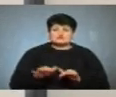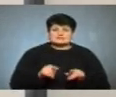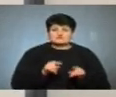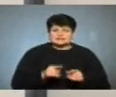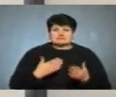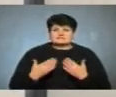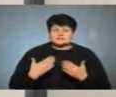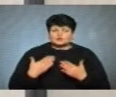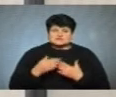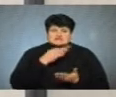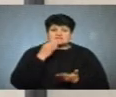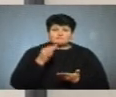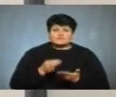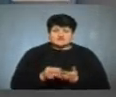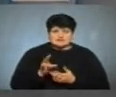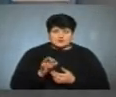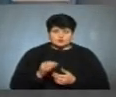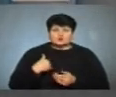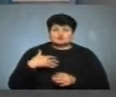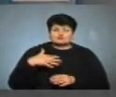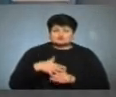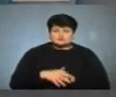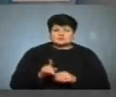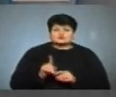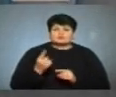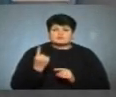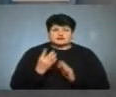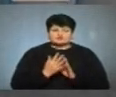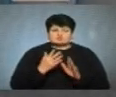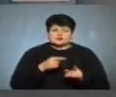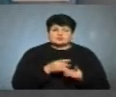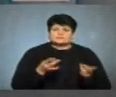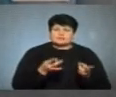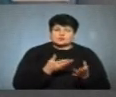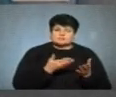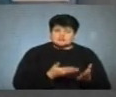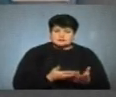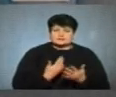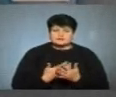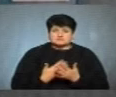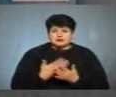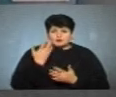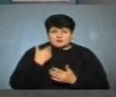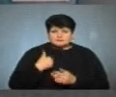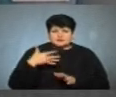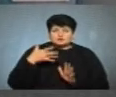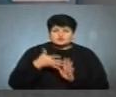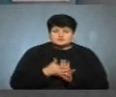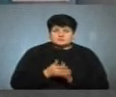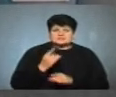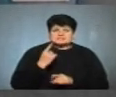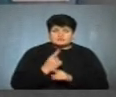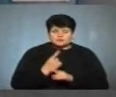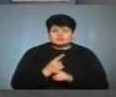відносилися відповідально і розуміли, що в першу чергу їм необхідно. Адже, наприклад, коли ми розуміємо заборонені